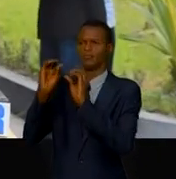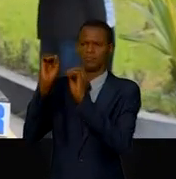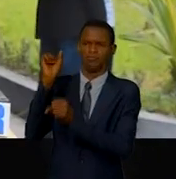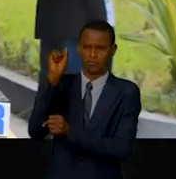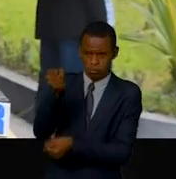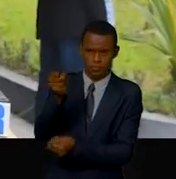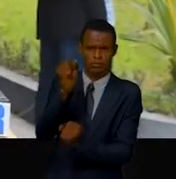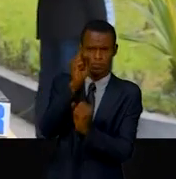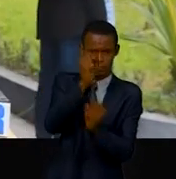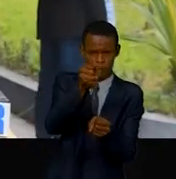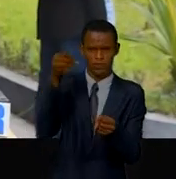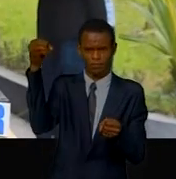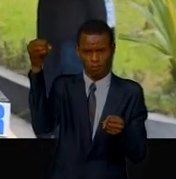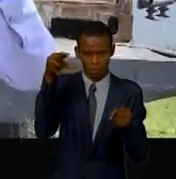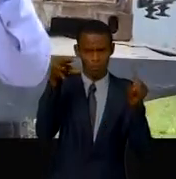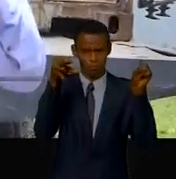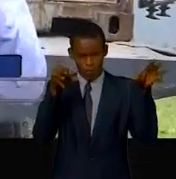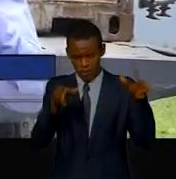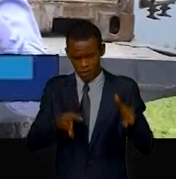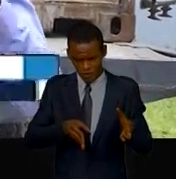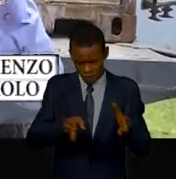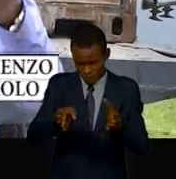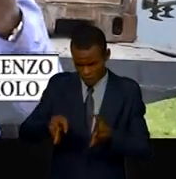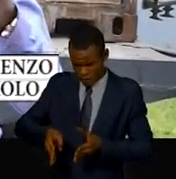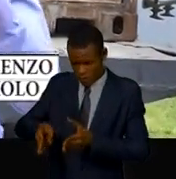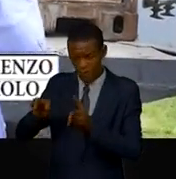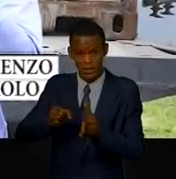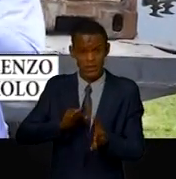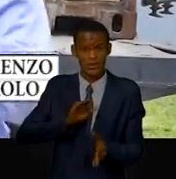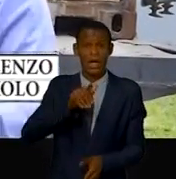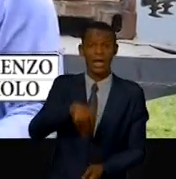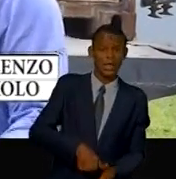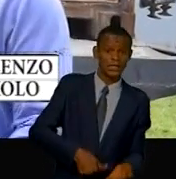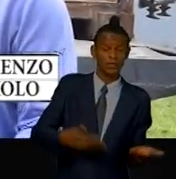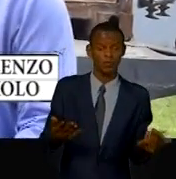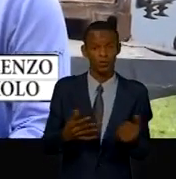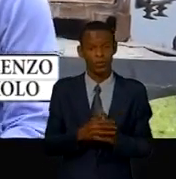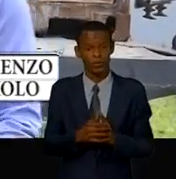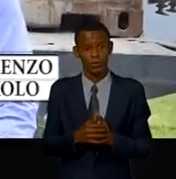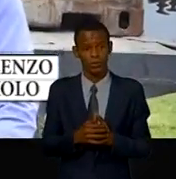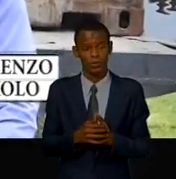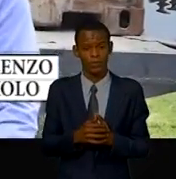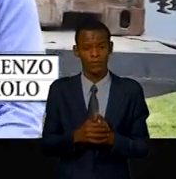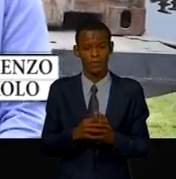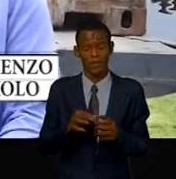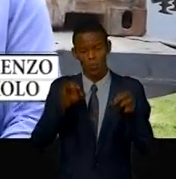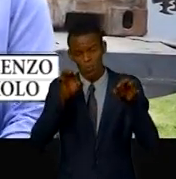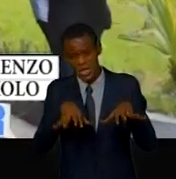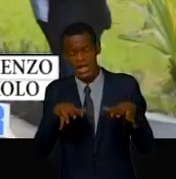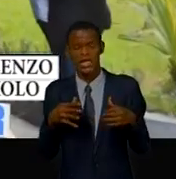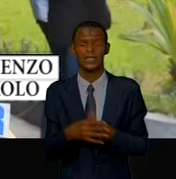éclairer suffisamment les avenues Kassavoubou, Wideri et puis Libération dans un commettant.